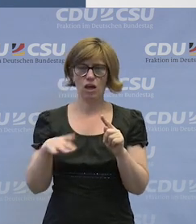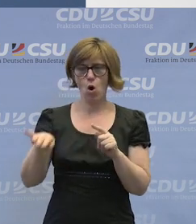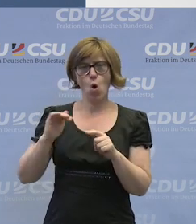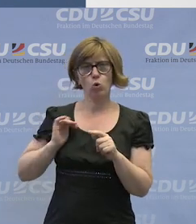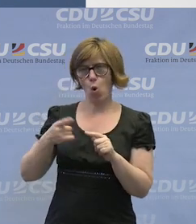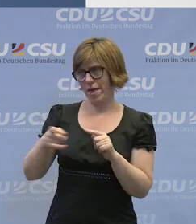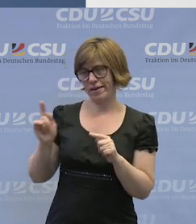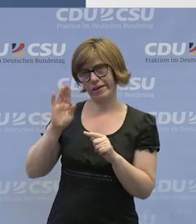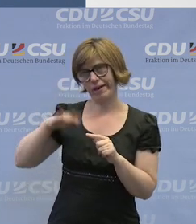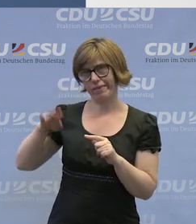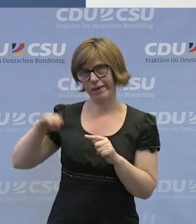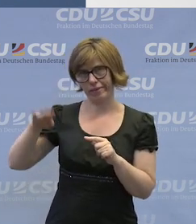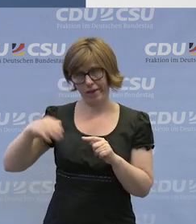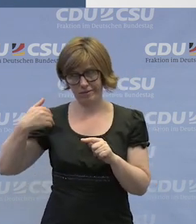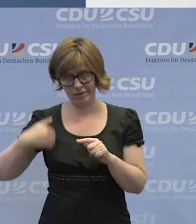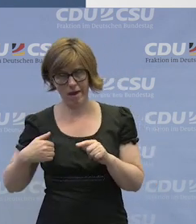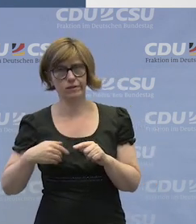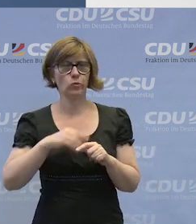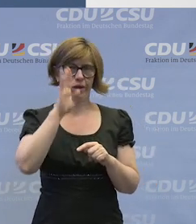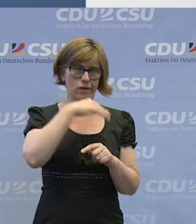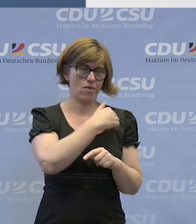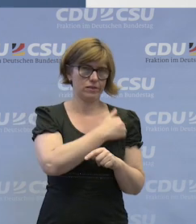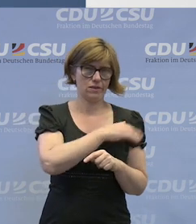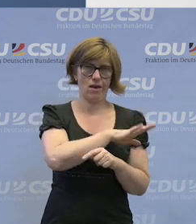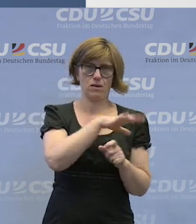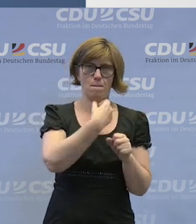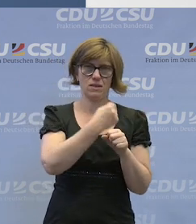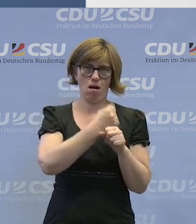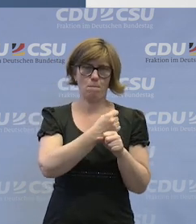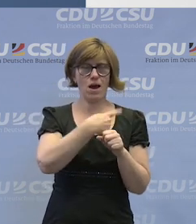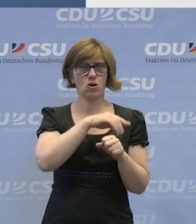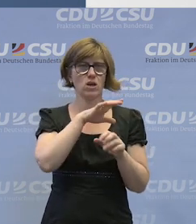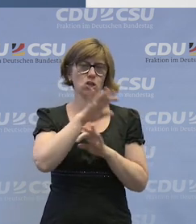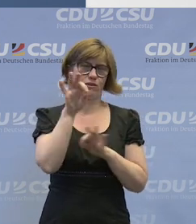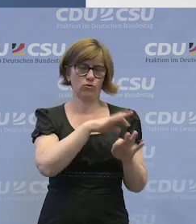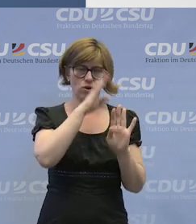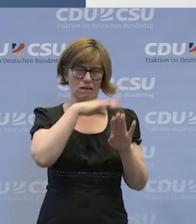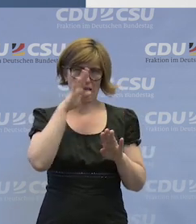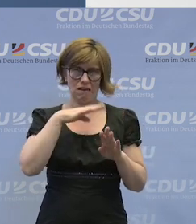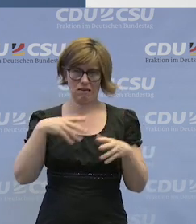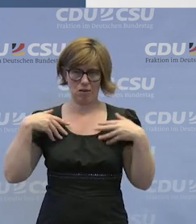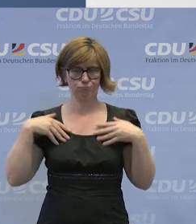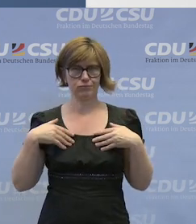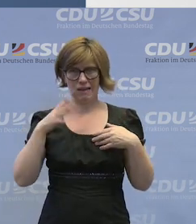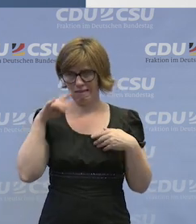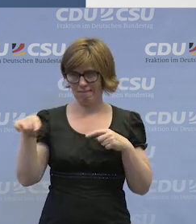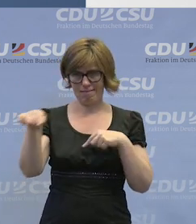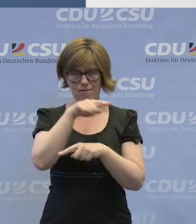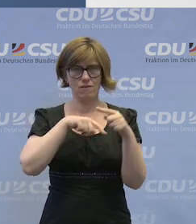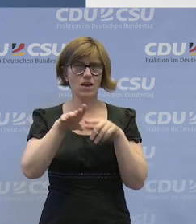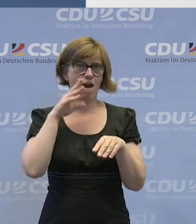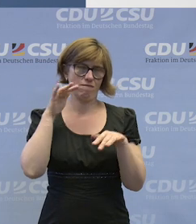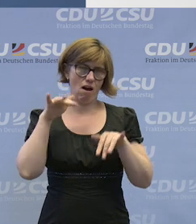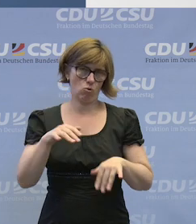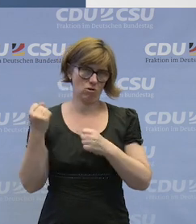Kollegen die Seite kennen und die Seite von der Mitarbeiter oder auch die Geschäftsführung. Sie kennen also viele Seiten, wo sie die